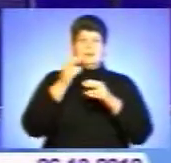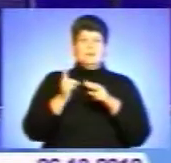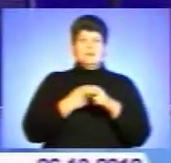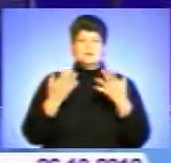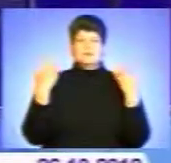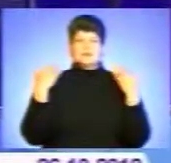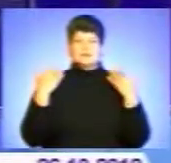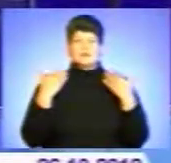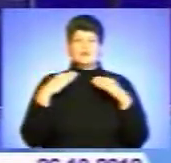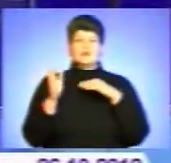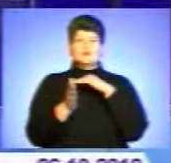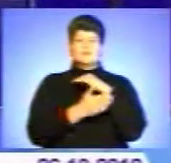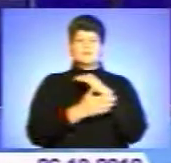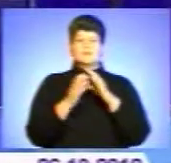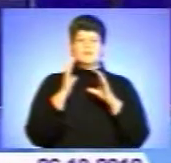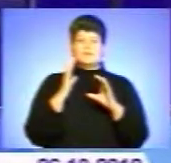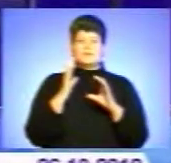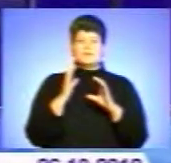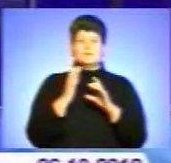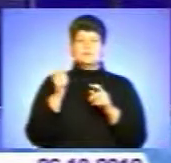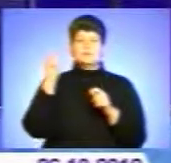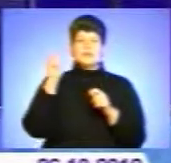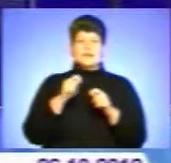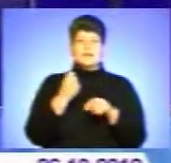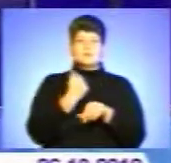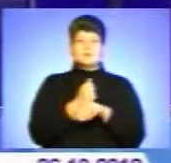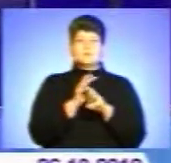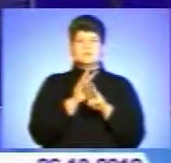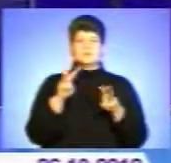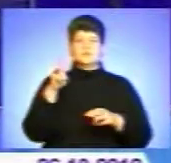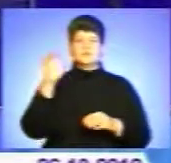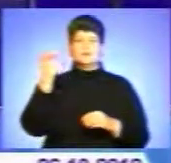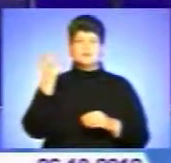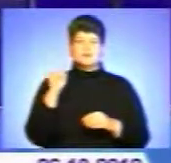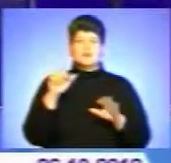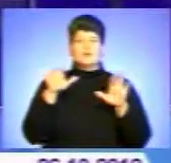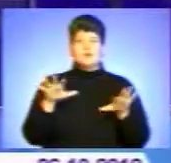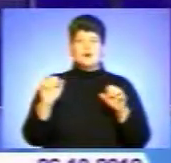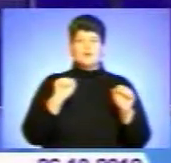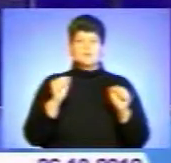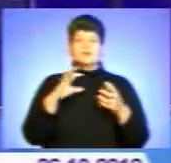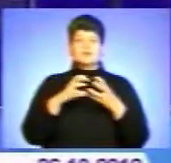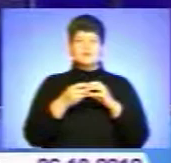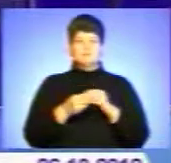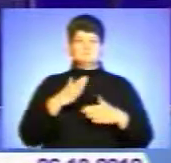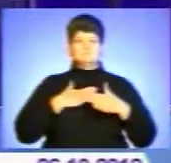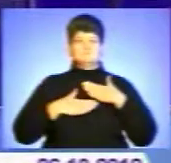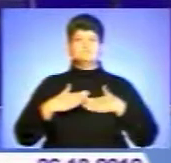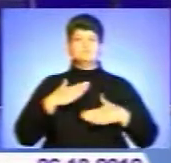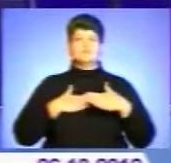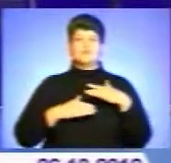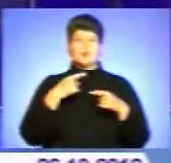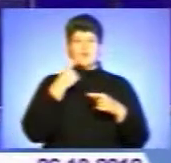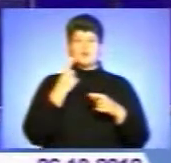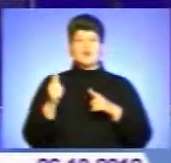В останньому вагоні метро відкривати нову станцію приїхав прем'єр Микола Азаров. Глава уряду результатом задоволений та закликає метробудівців